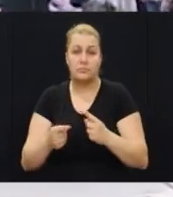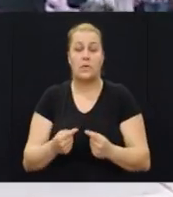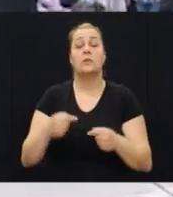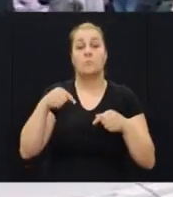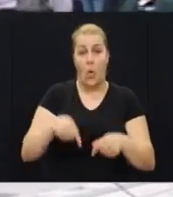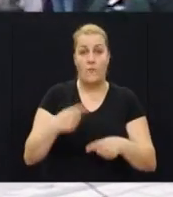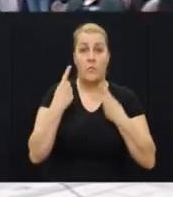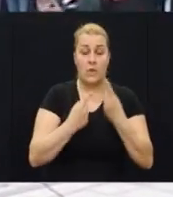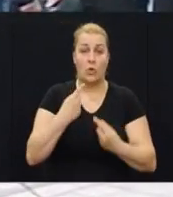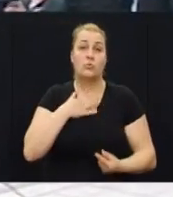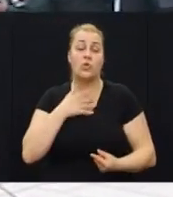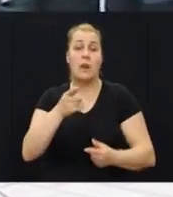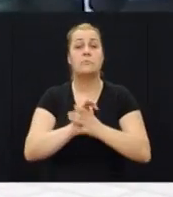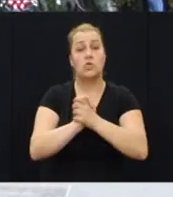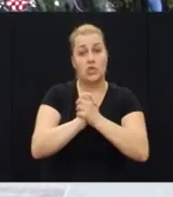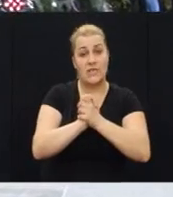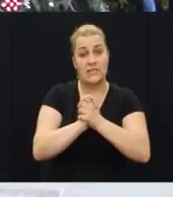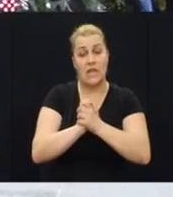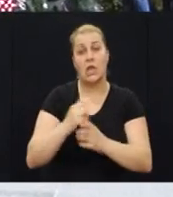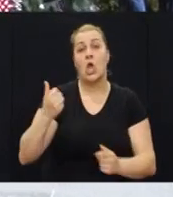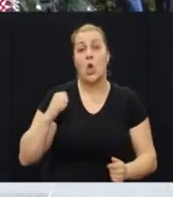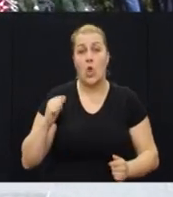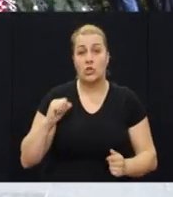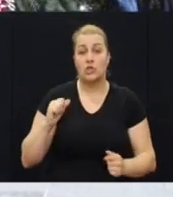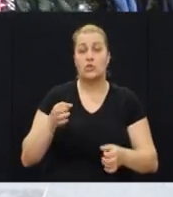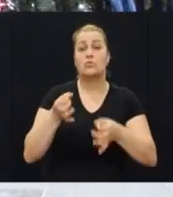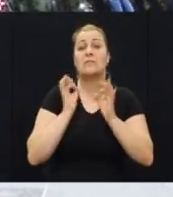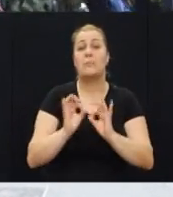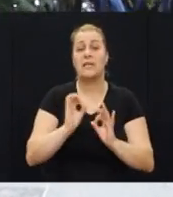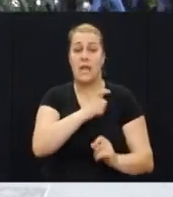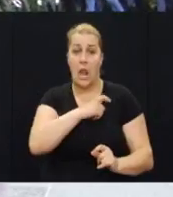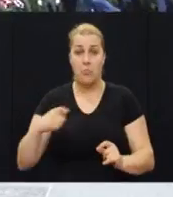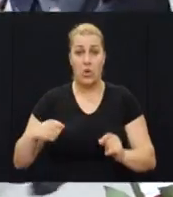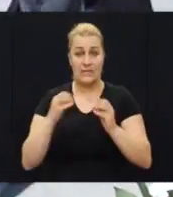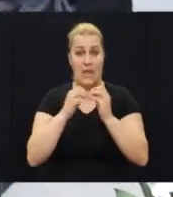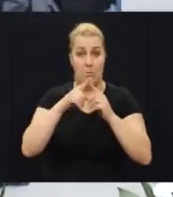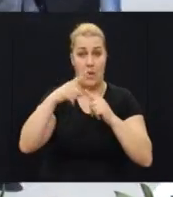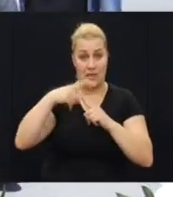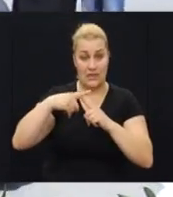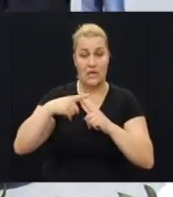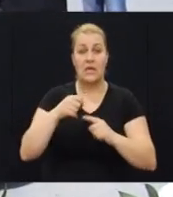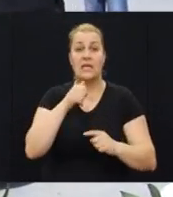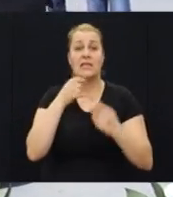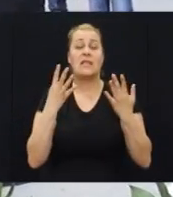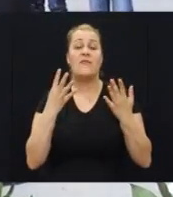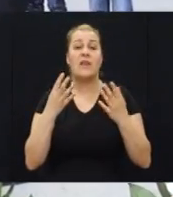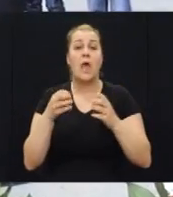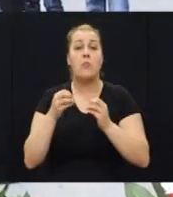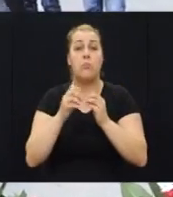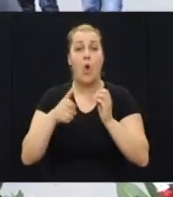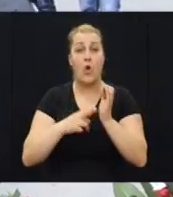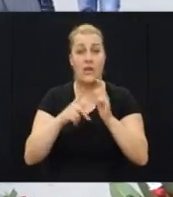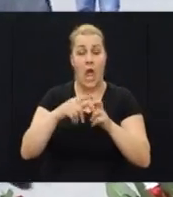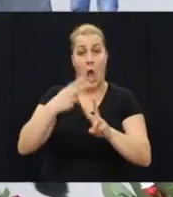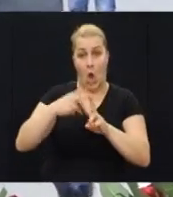Ovom prigodom želim bih čestitati godišnjicu specijalnoj policiji BAT i devetoj bojnoj HOS-u koji su